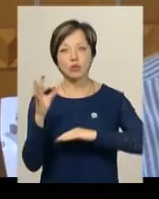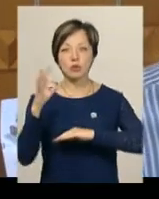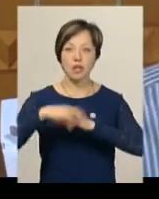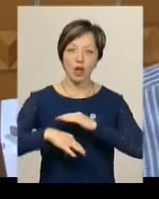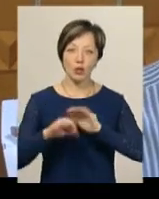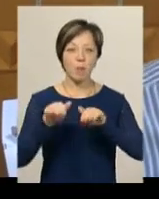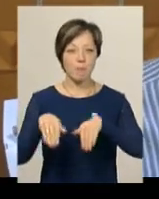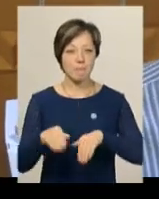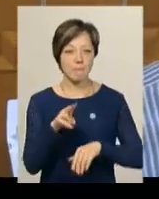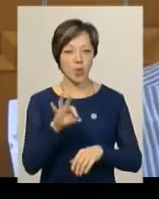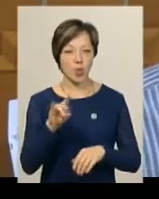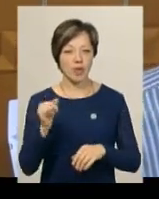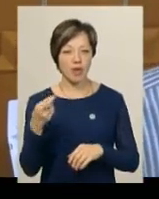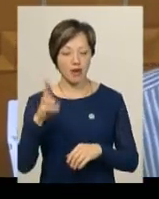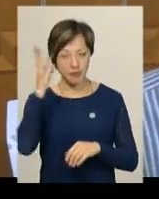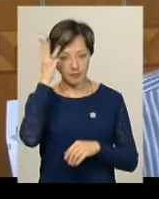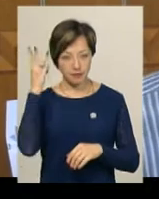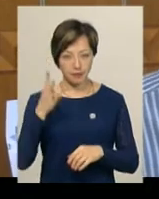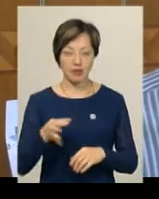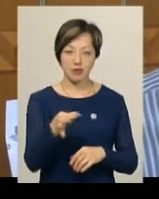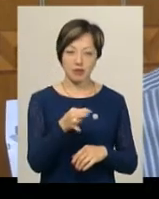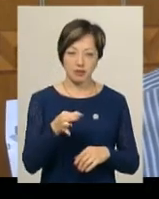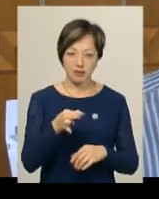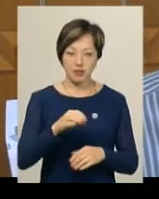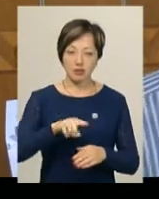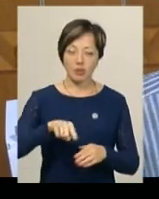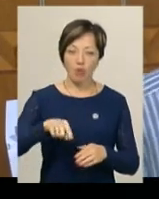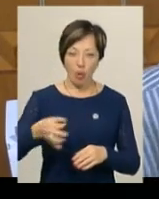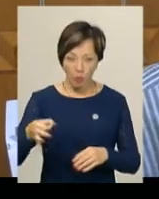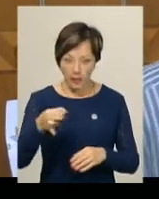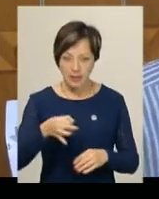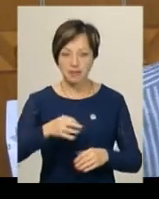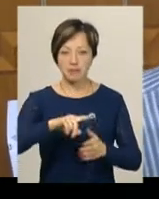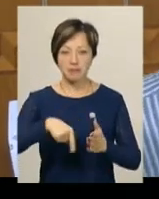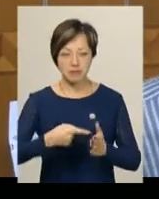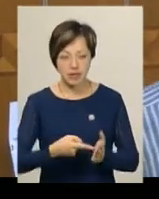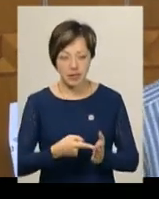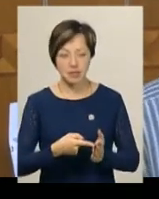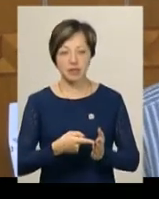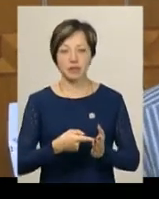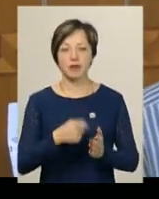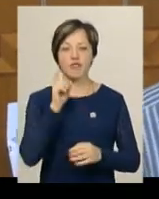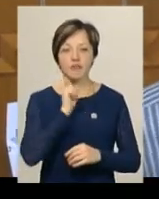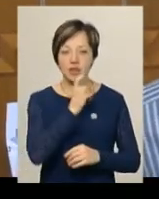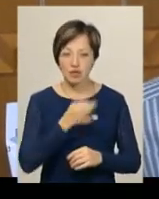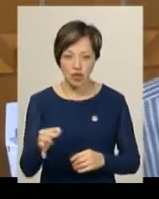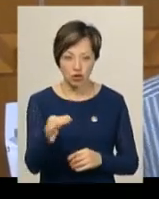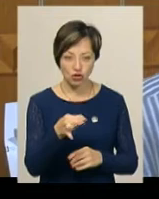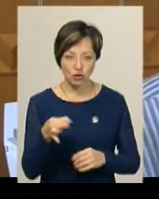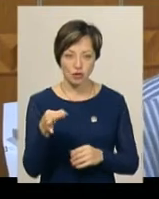Західного Поділля, тобто на території Хмельницького, Хмельницьчини, Вінниччини,